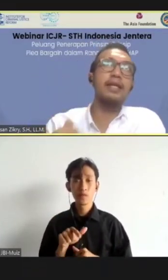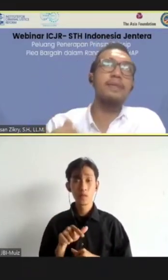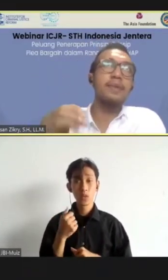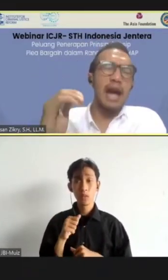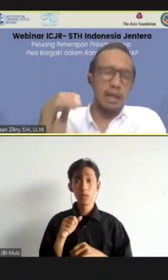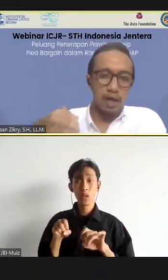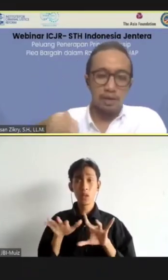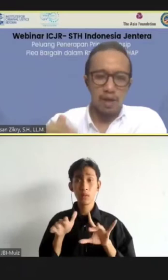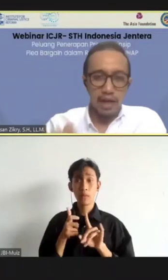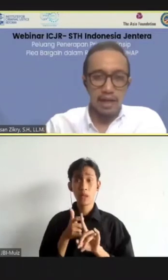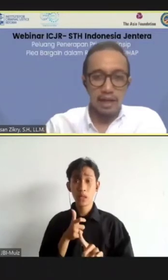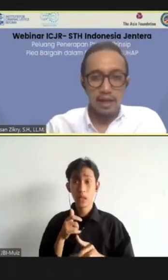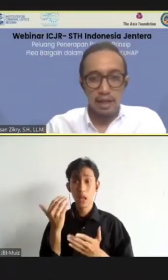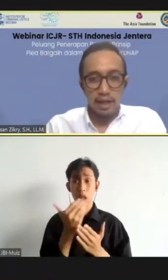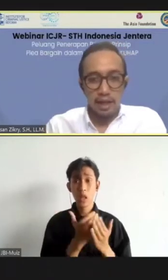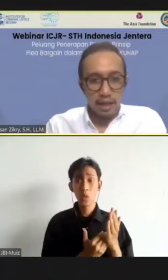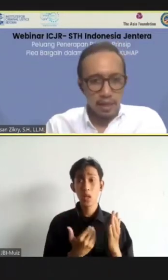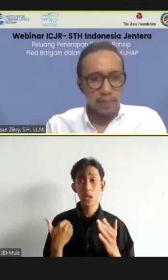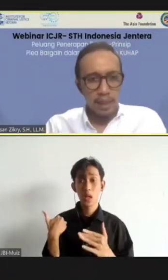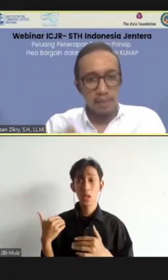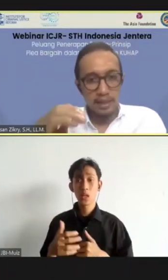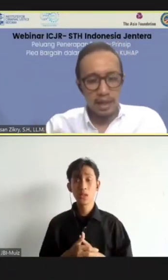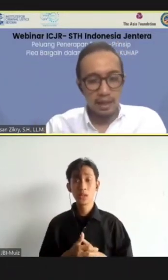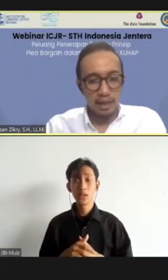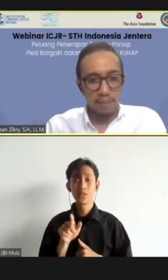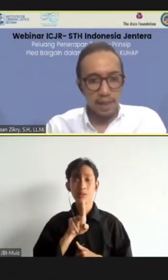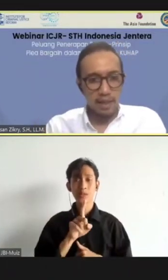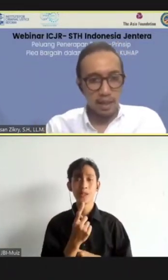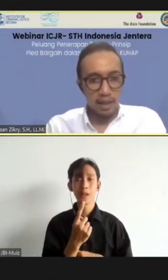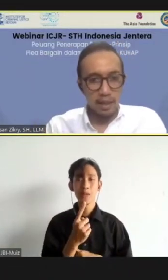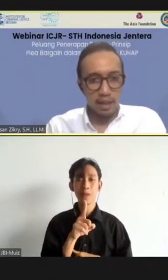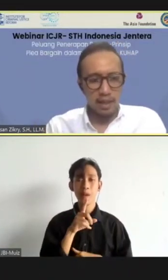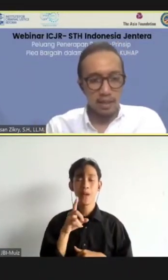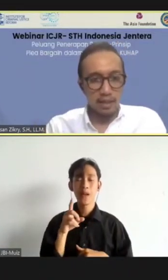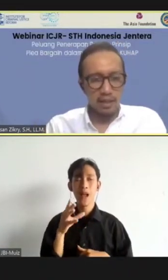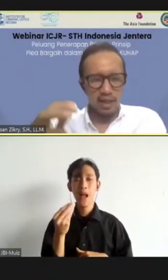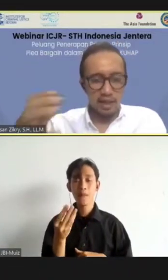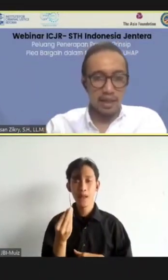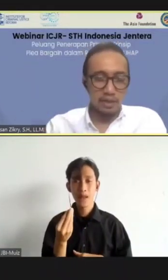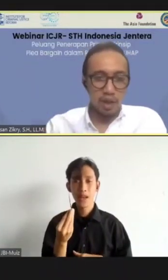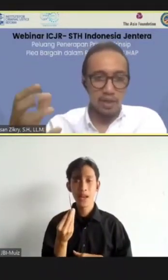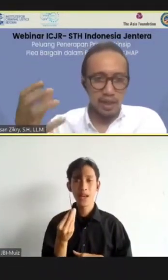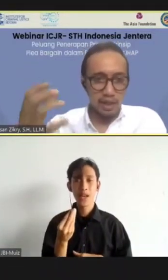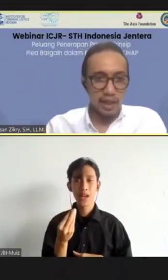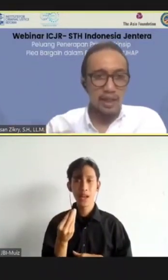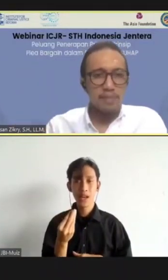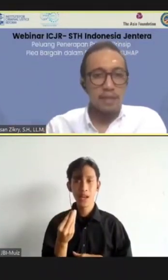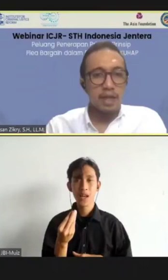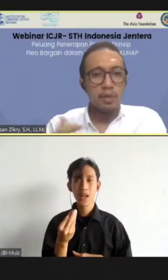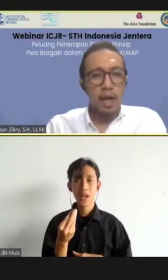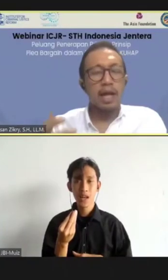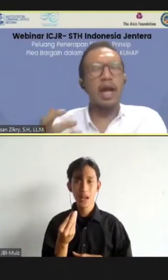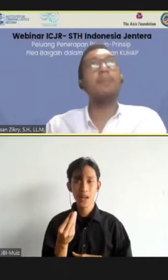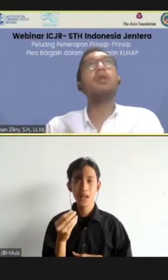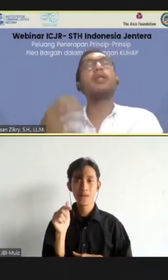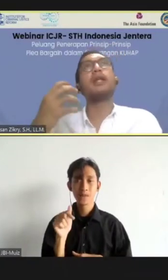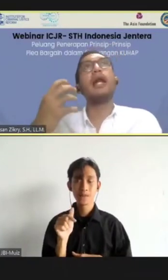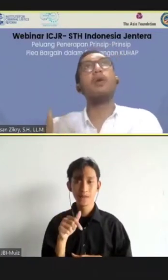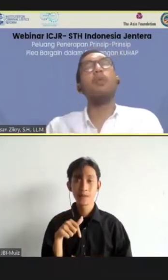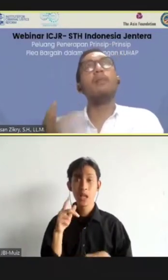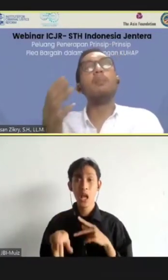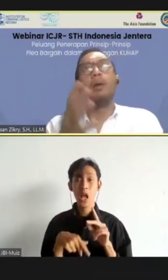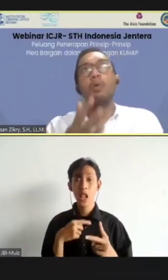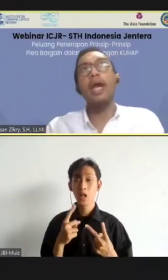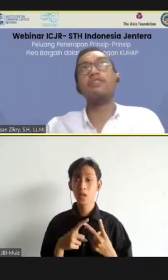dilepaskan dari aturan-aturan yang ada. Itu pertama masalah, kapan right to counselnya kick in. Kedua, kalaupun